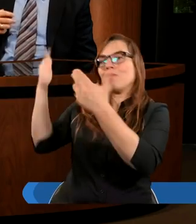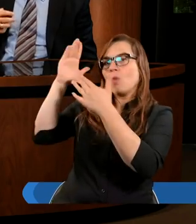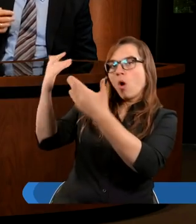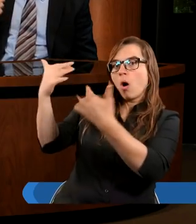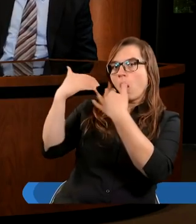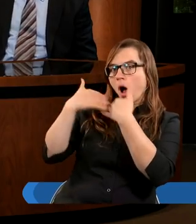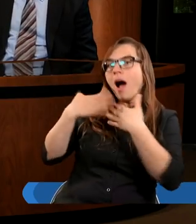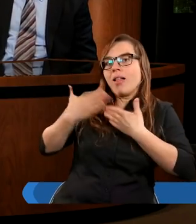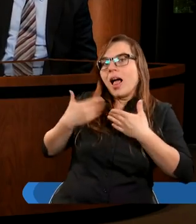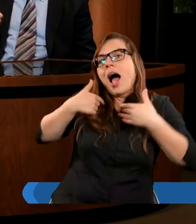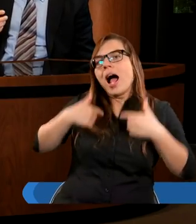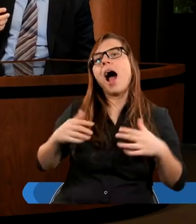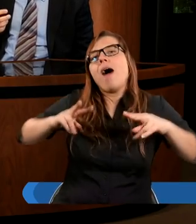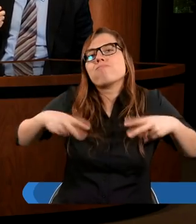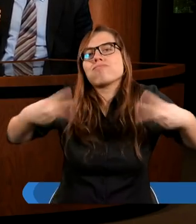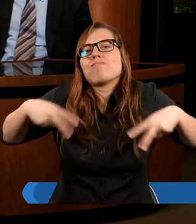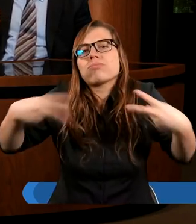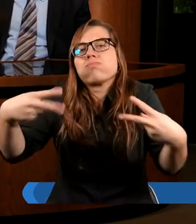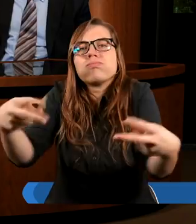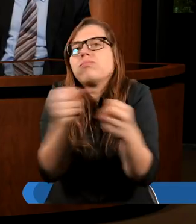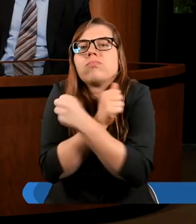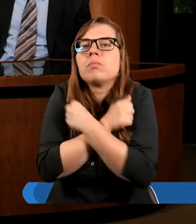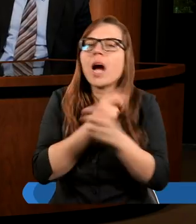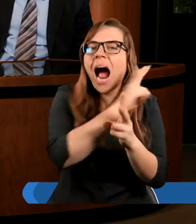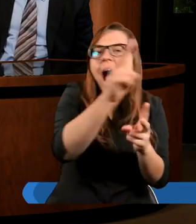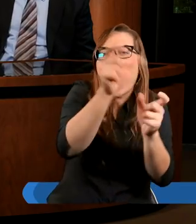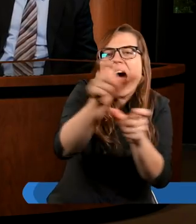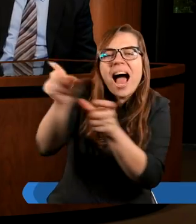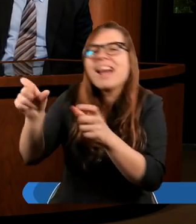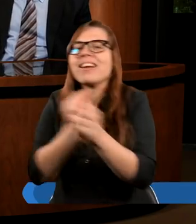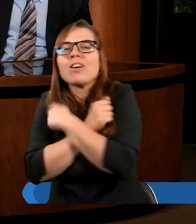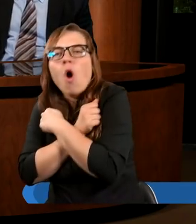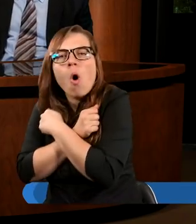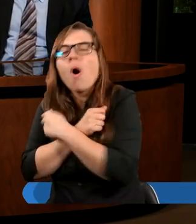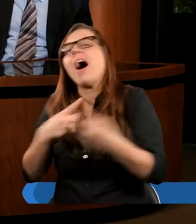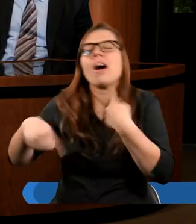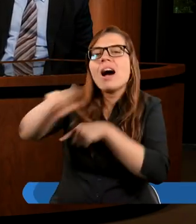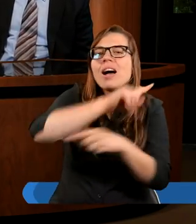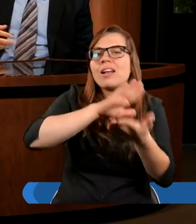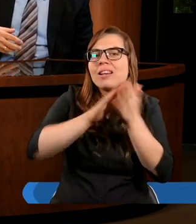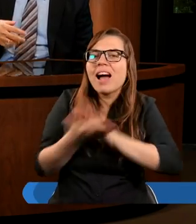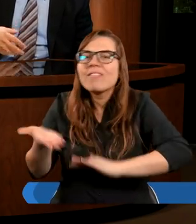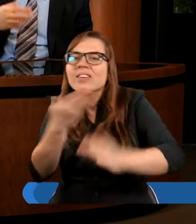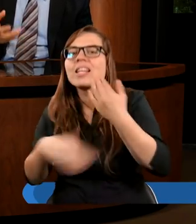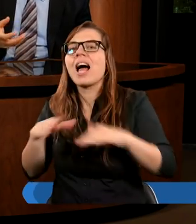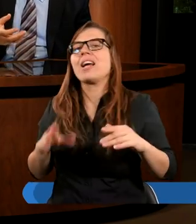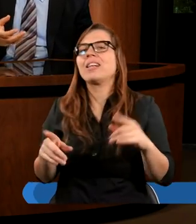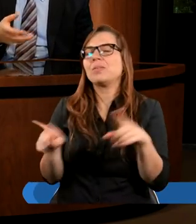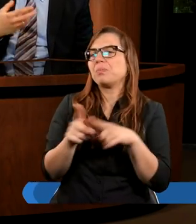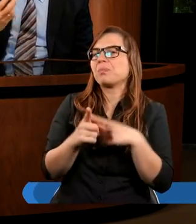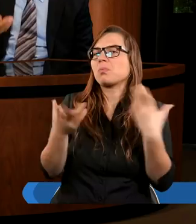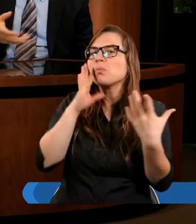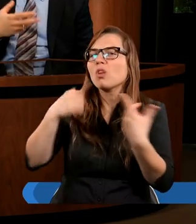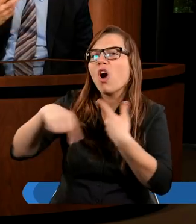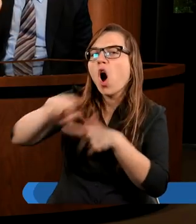żebym obdarzał tak samo drugiej osoby najlepiej, przede wszystkim tej osoby najbliżej, która jest mnie, prawda, a potem tak samo ludzi, którzy są